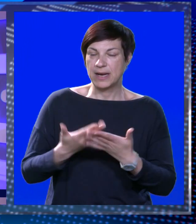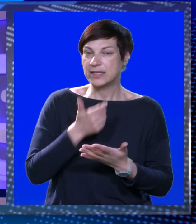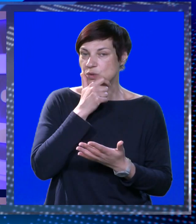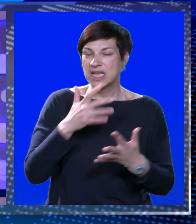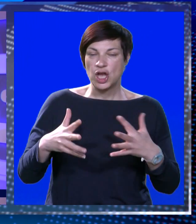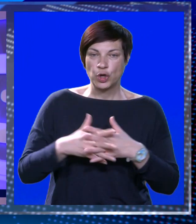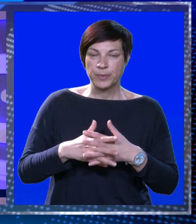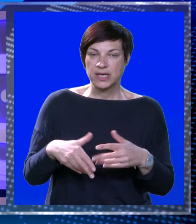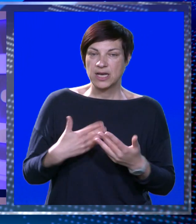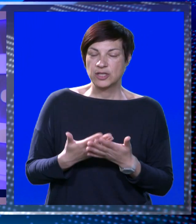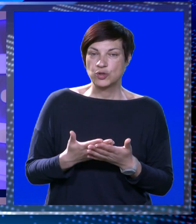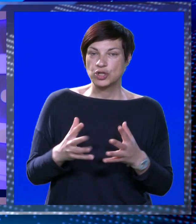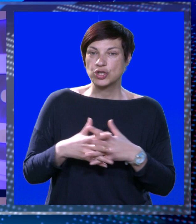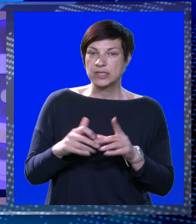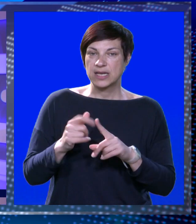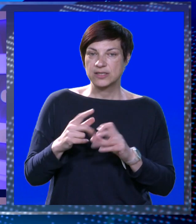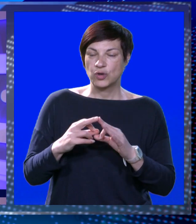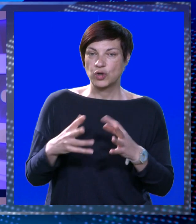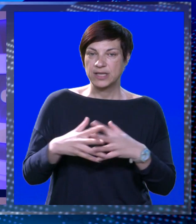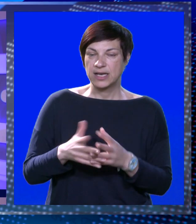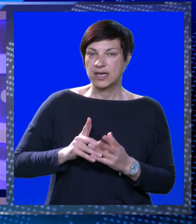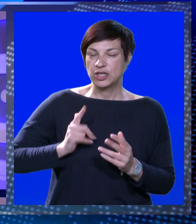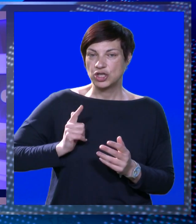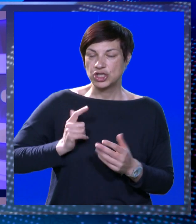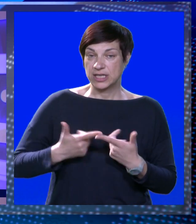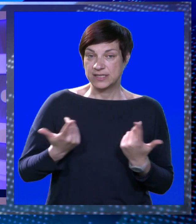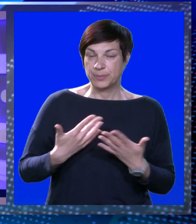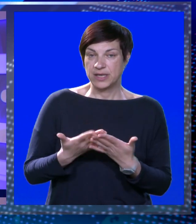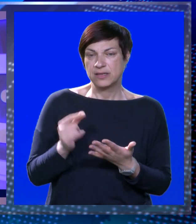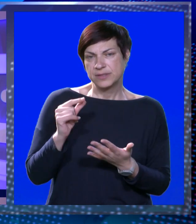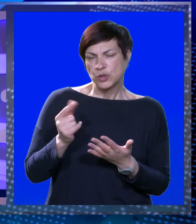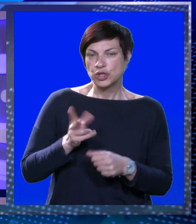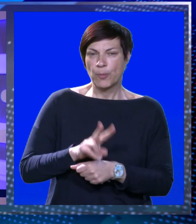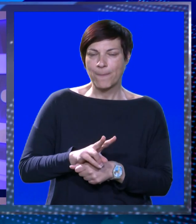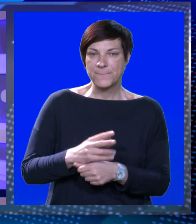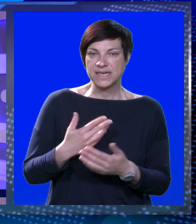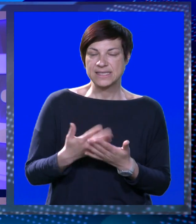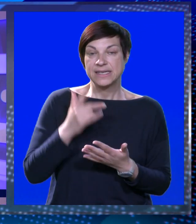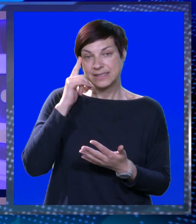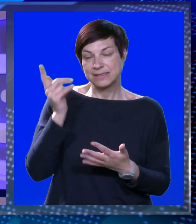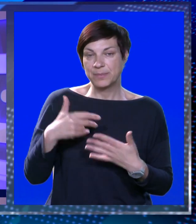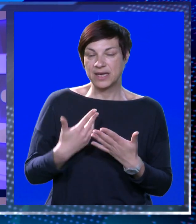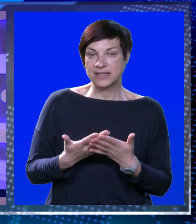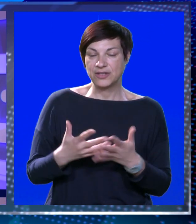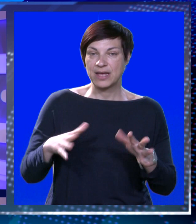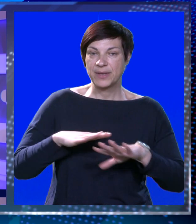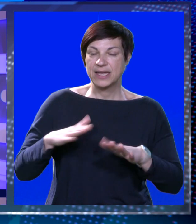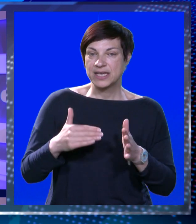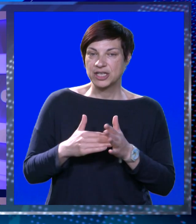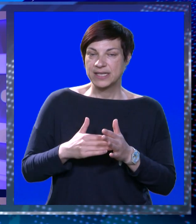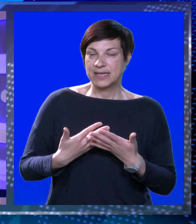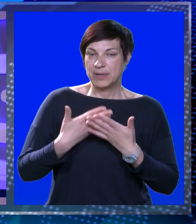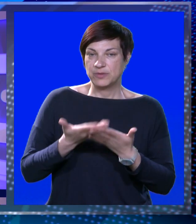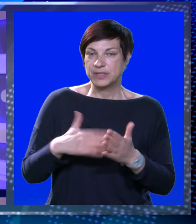ambulanta u povijesnoj jezgri što su iz gradskog kotara grad dočekali s odobravanjem no s dozom opreza. jer smatraju da bi se i